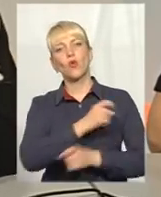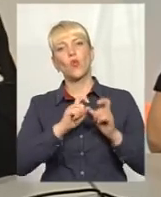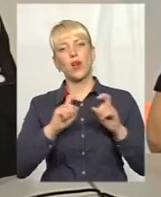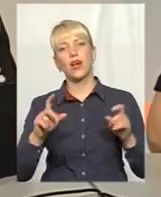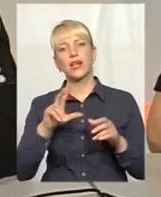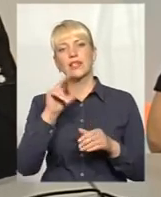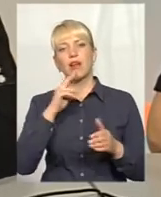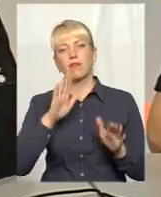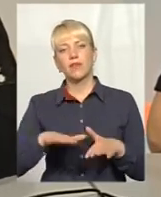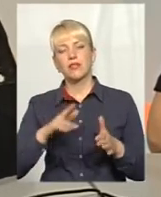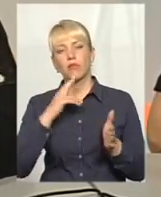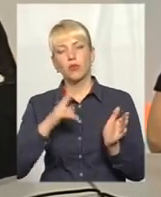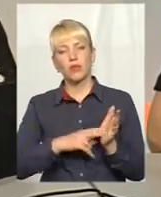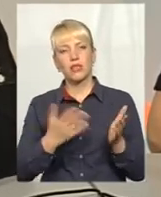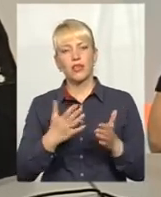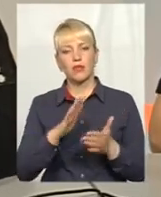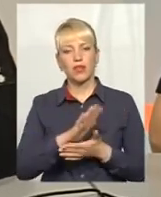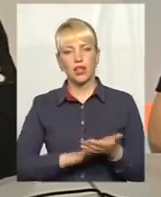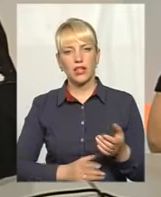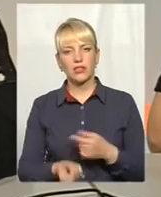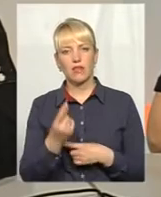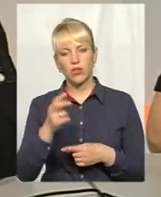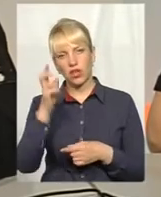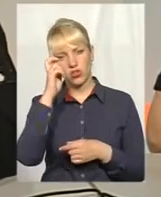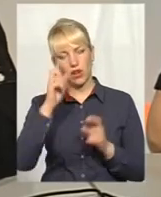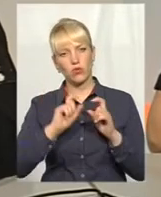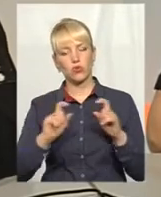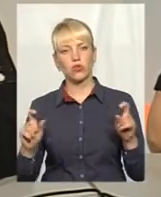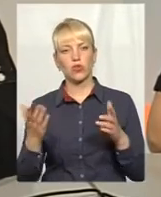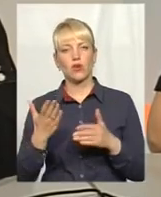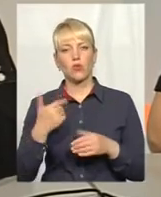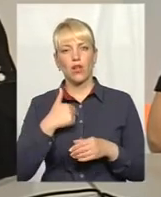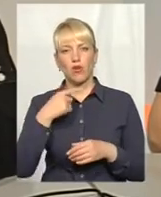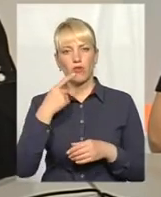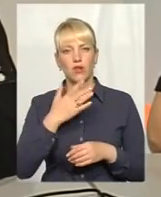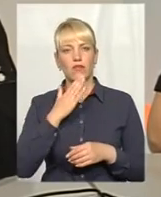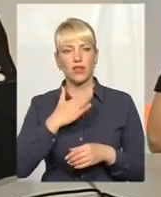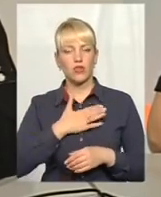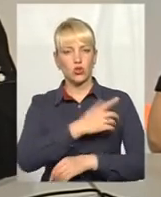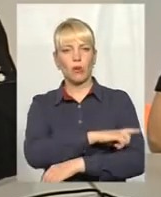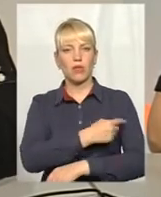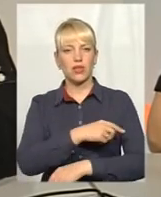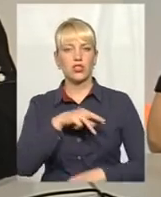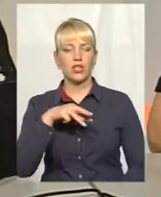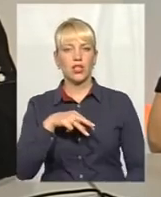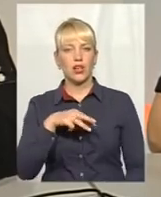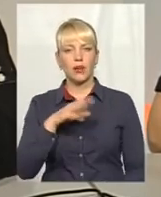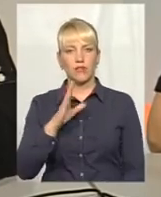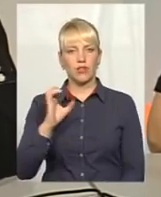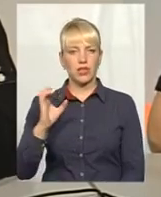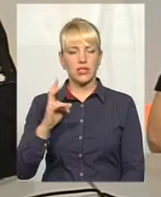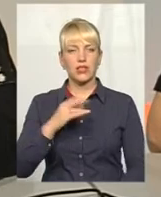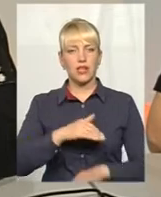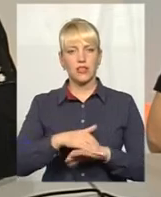особи, з яким вона далі з'являється в державну установу, яку я вам говорила, нашу медичну, що знаходиться за адресою вулиця